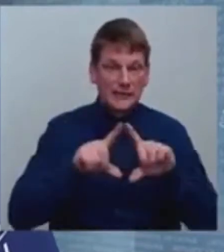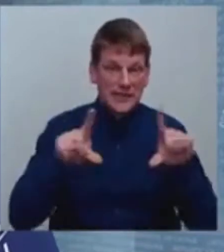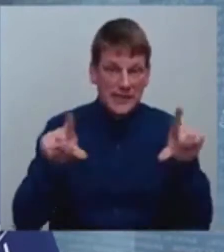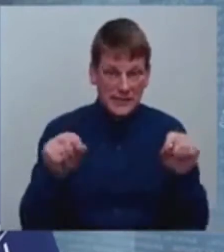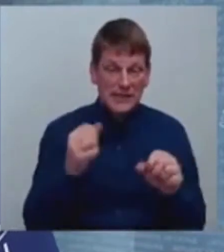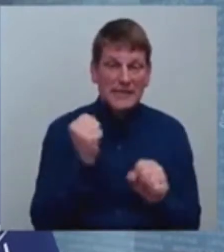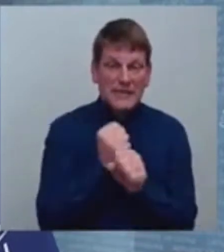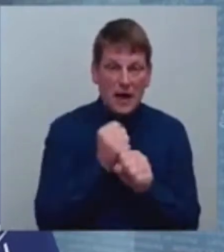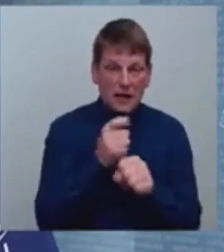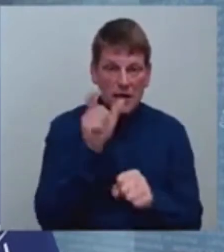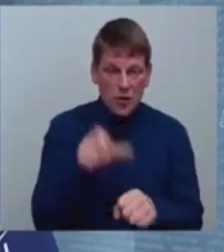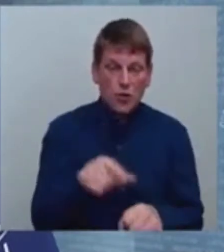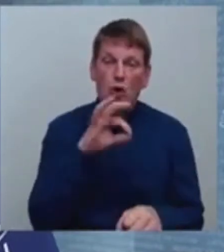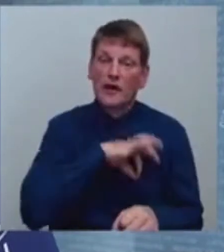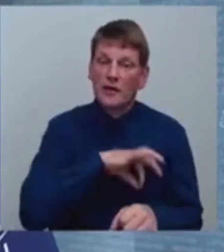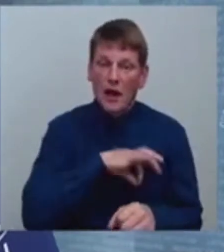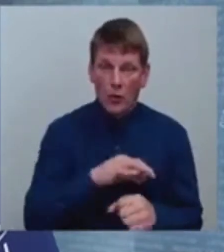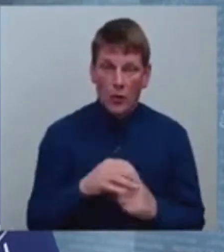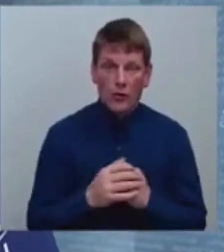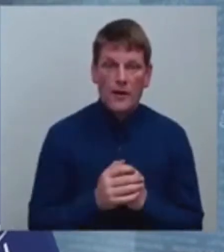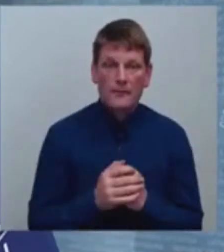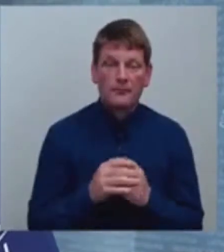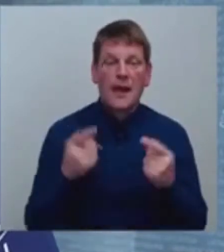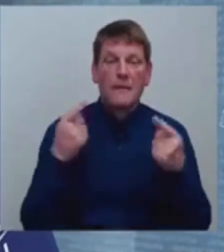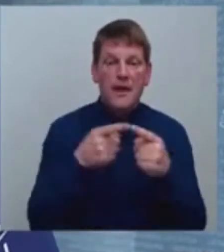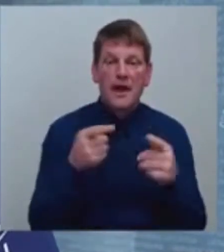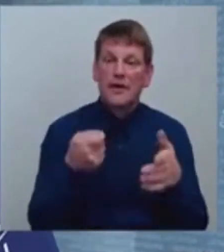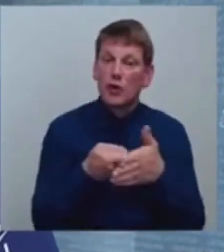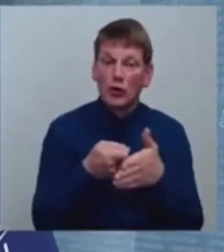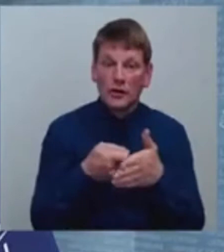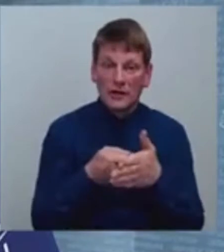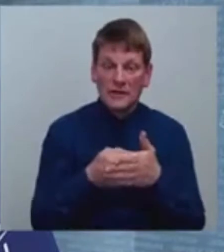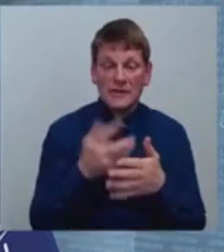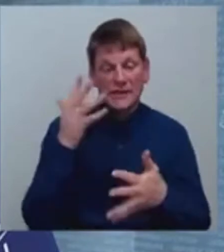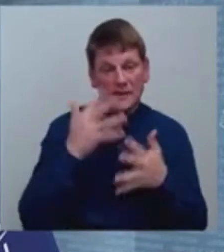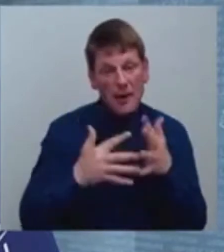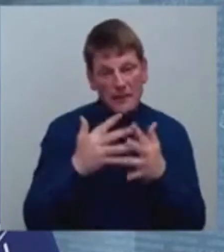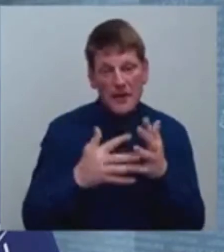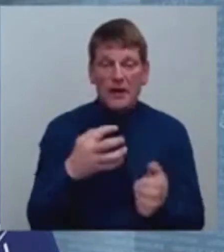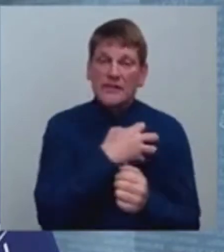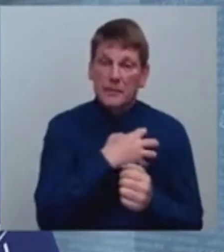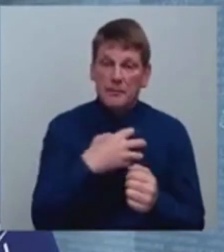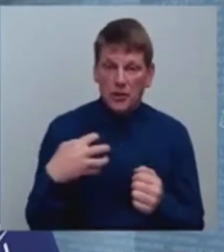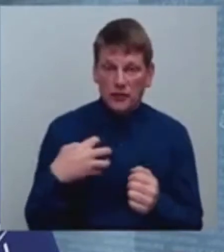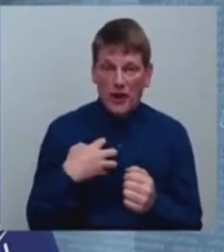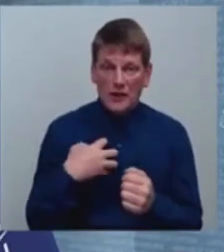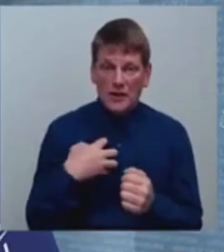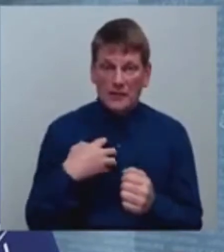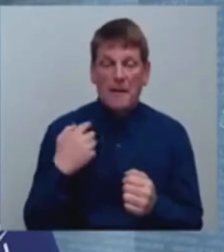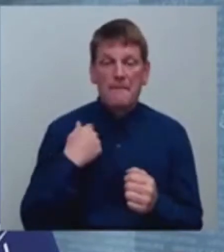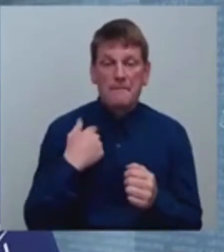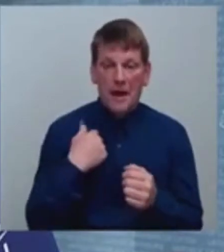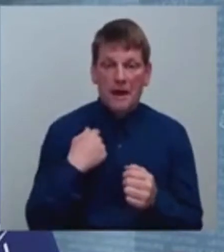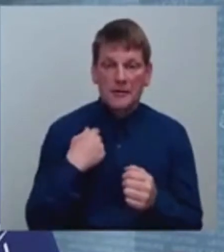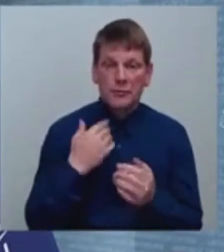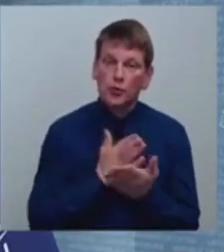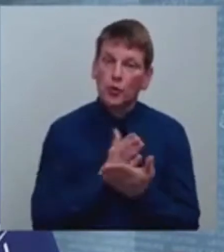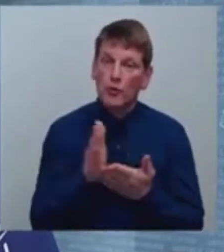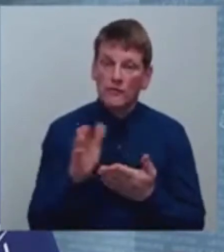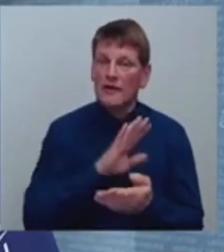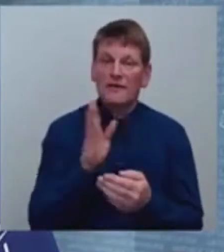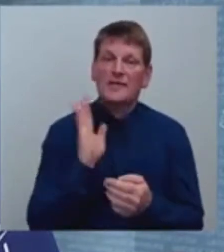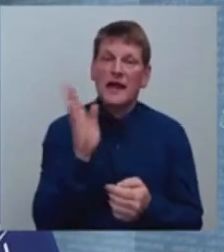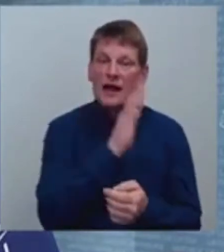strādājošo atalgojumam. Mērķa dotācijas aprēķina pašvaldībai, tā tad mēs novirzīsim nevis katrai